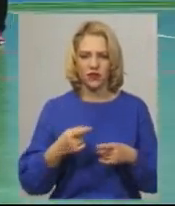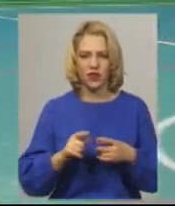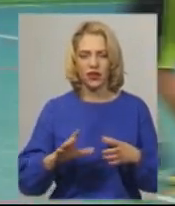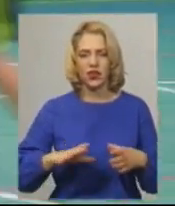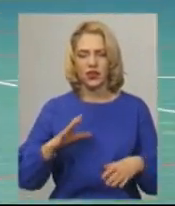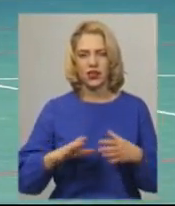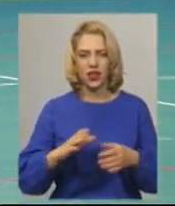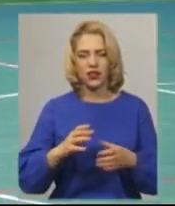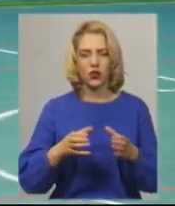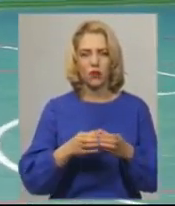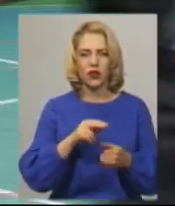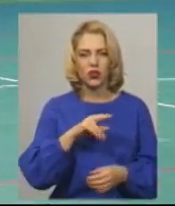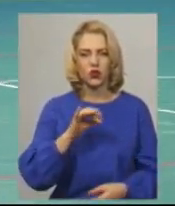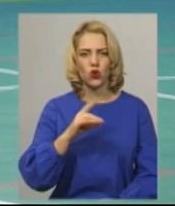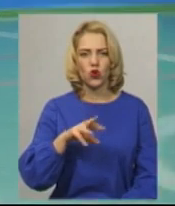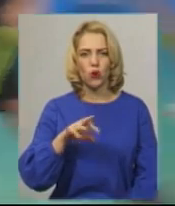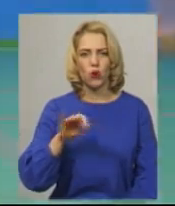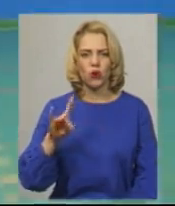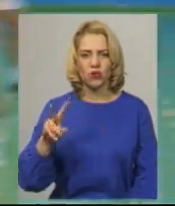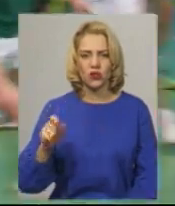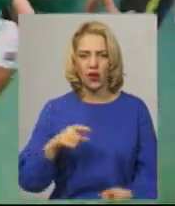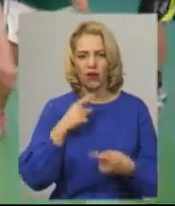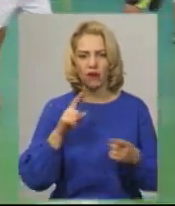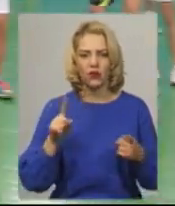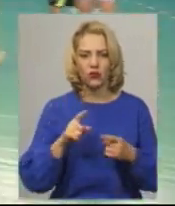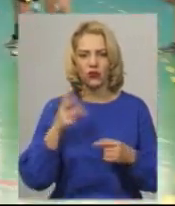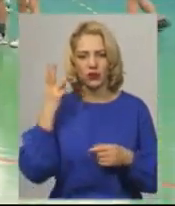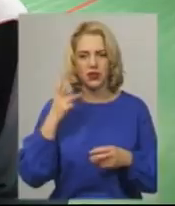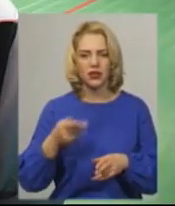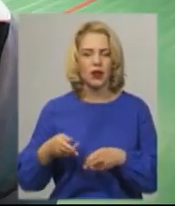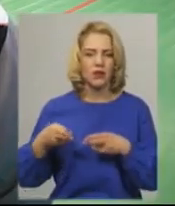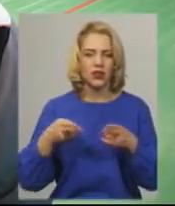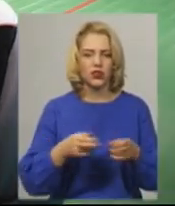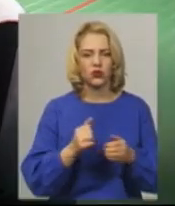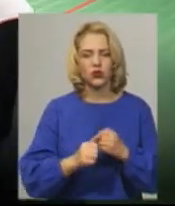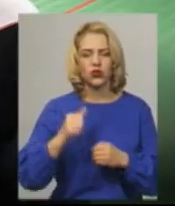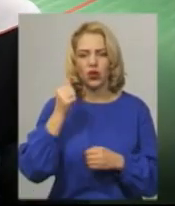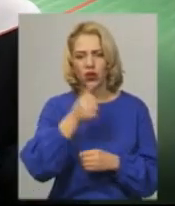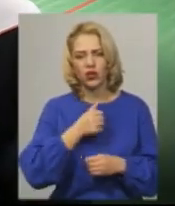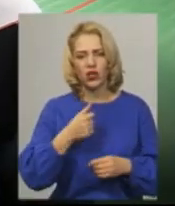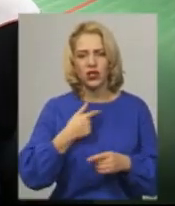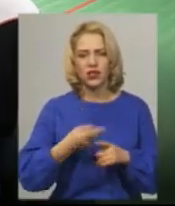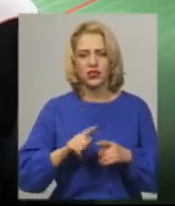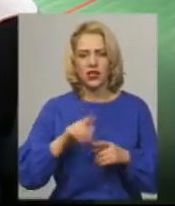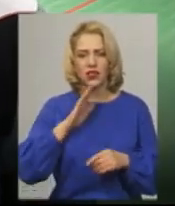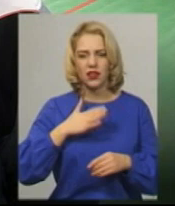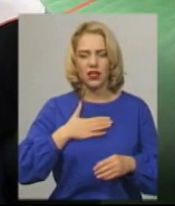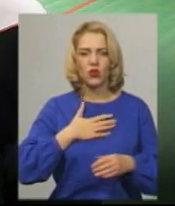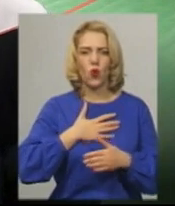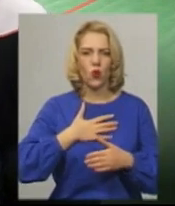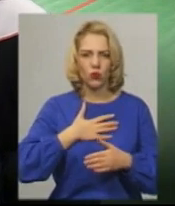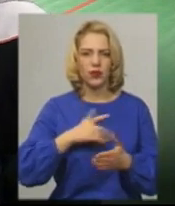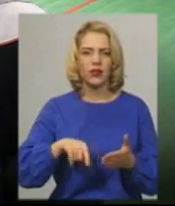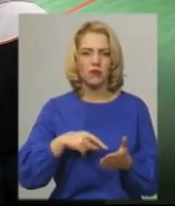Чорноморська Валерія Паламиренко говорить, що до Хмельницького на подібні змагання приїжджають кожного року. Це наш улюблений міст, місто.